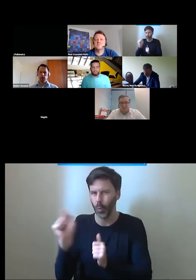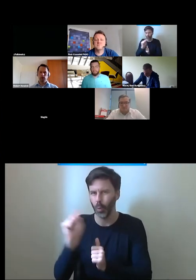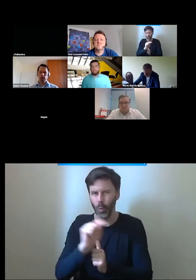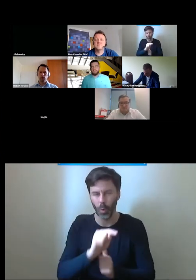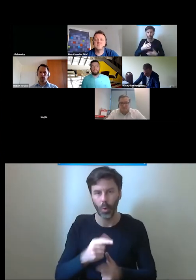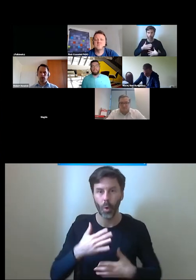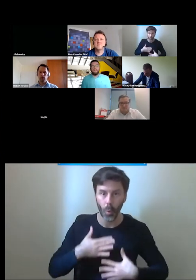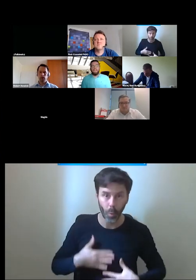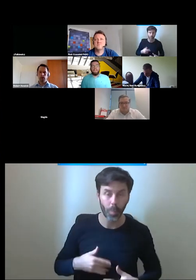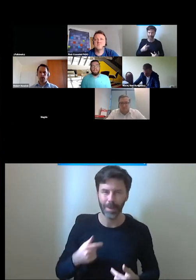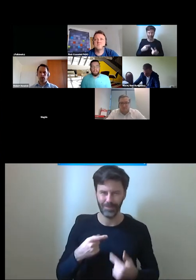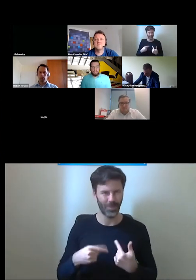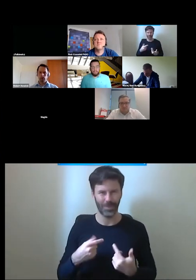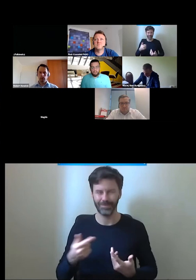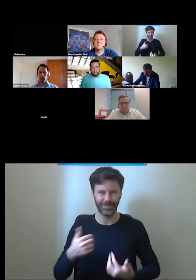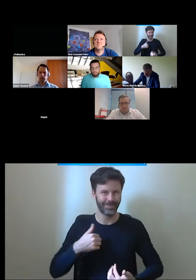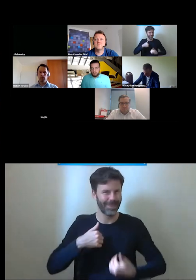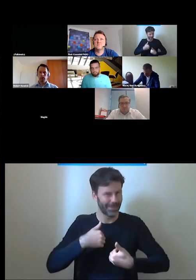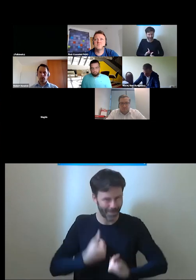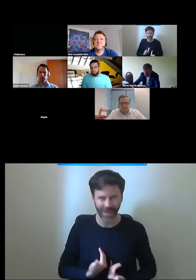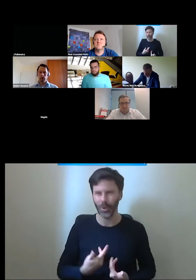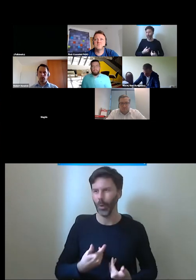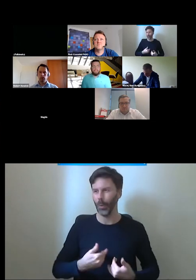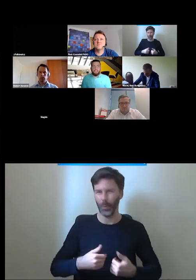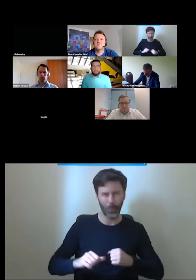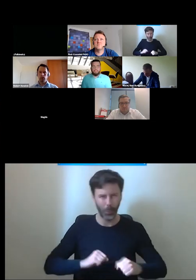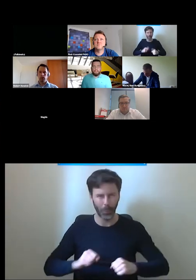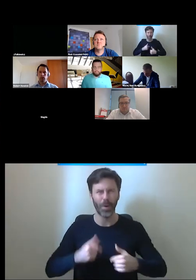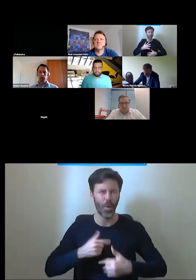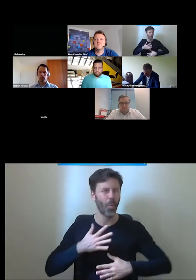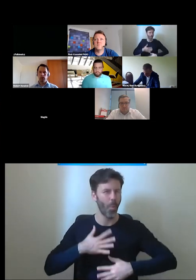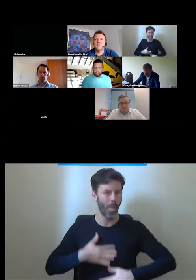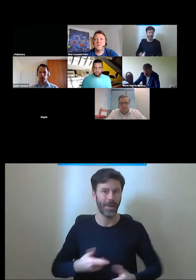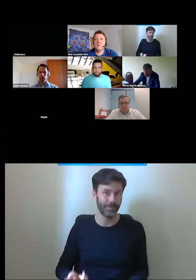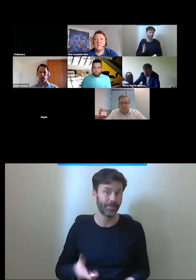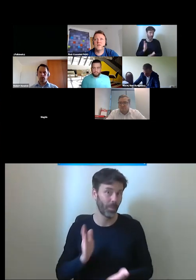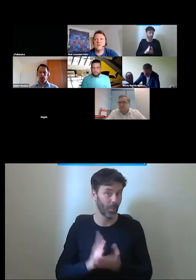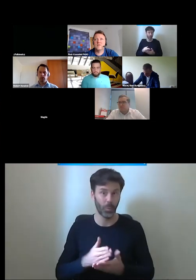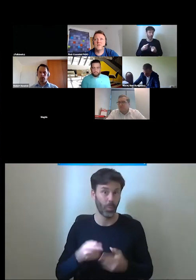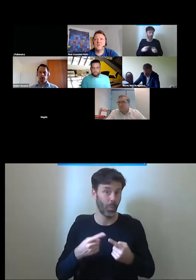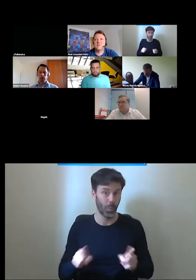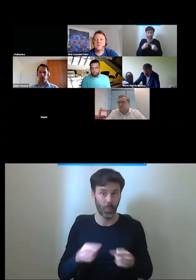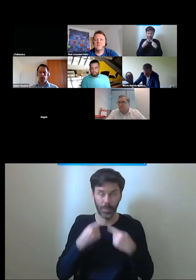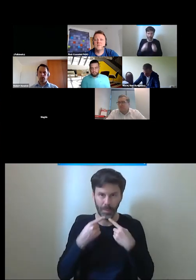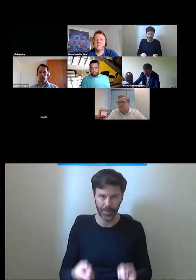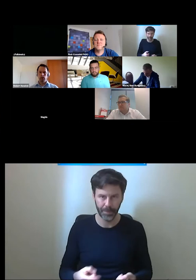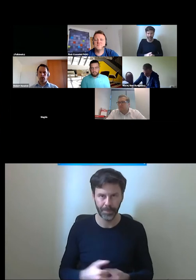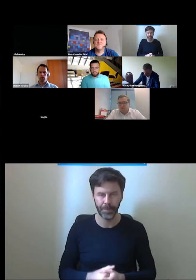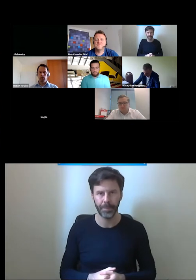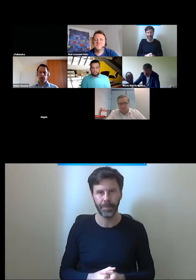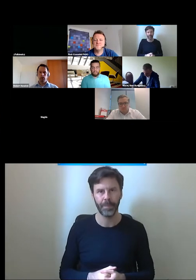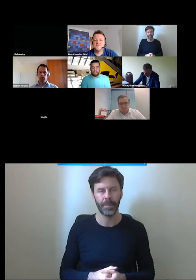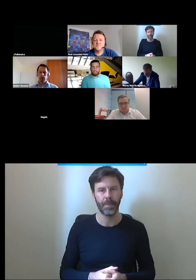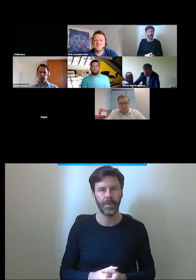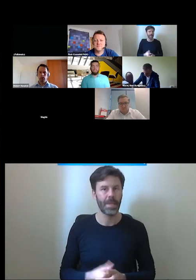lubię się trochę zmęczyć. No, chyba to tyle o mnie. Nie jestem, zawsze to mówię na